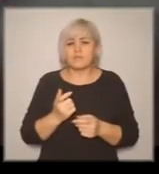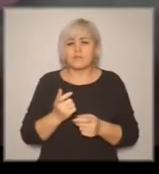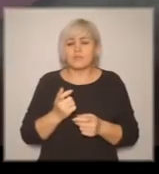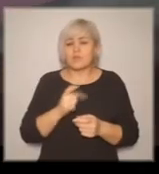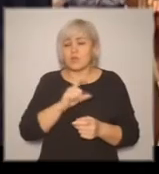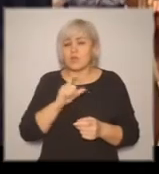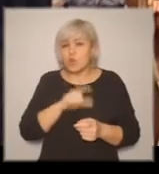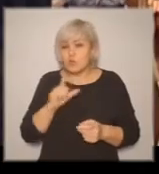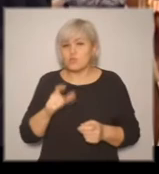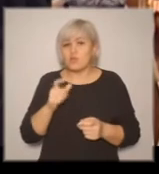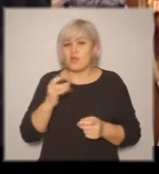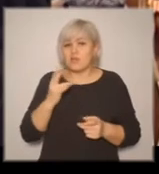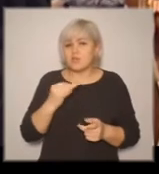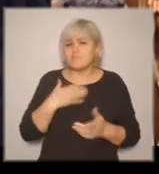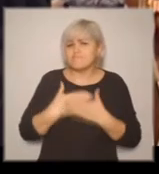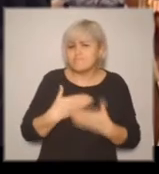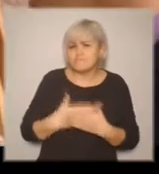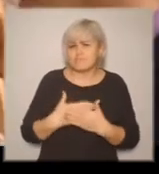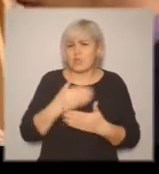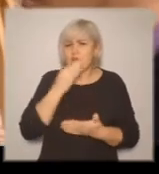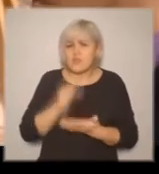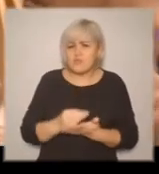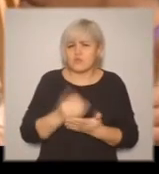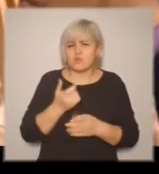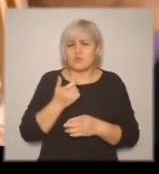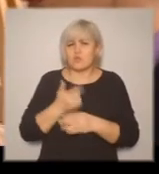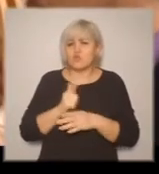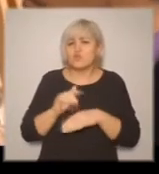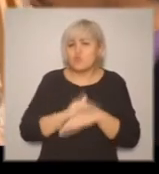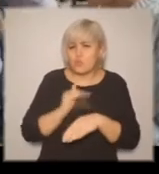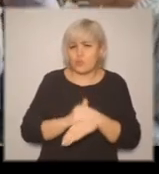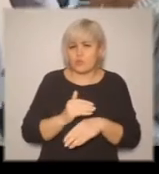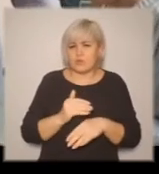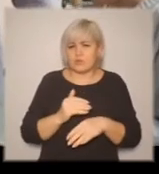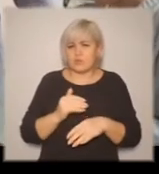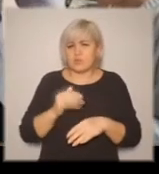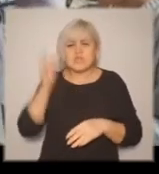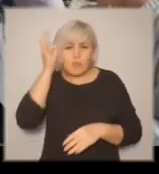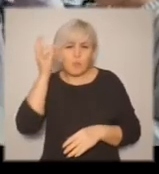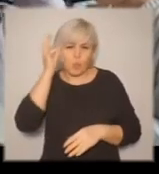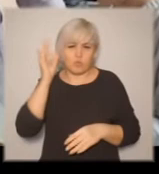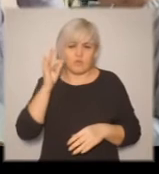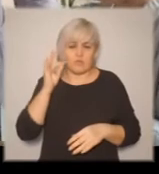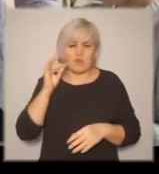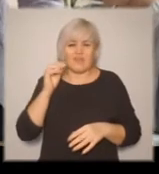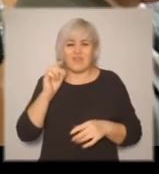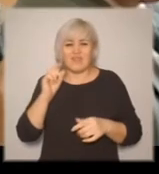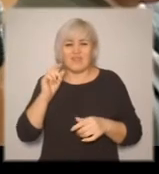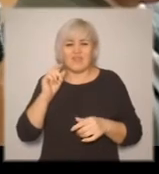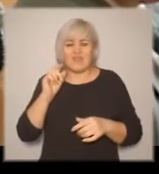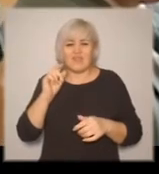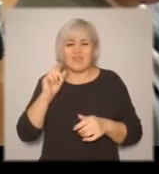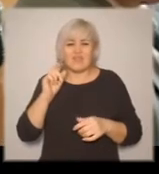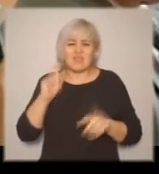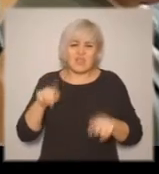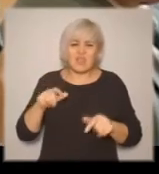добрые, чрезмерно иногда заботливые, то есть они заботятся, стремятся заботиться о зрячих. Я рада, что я работаю именно с этой категорией